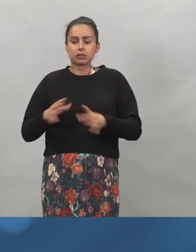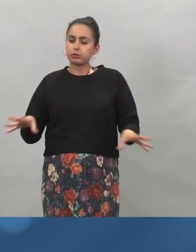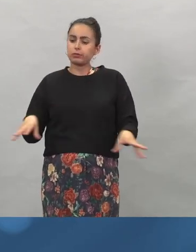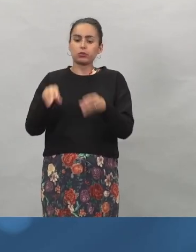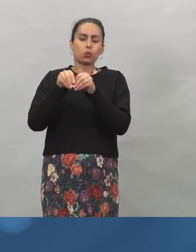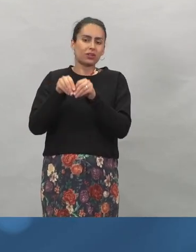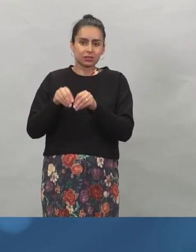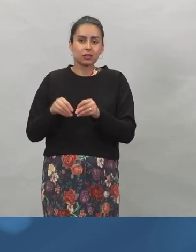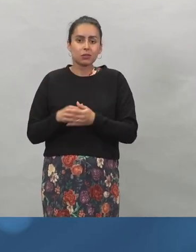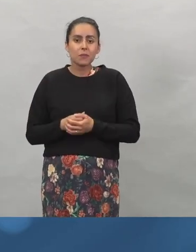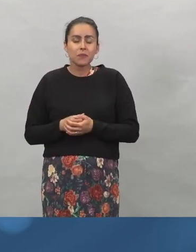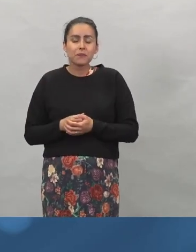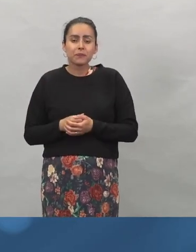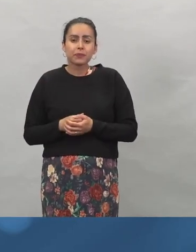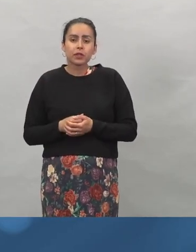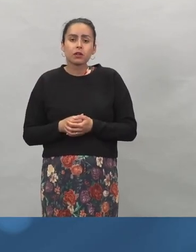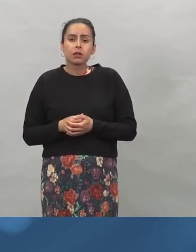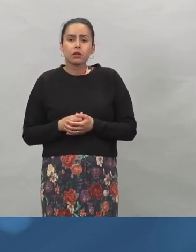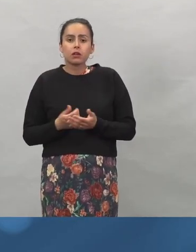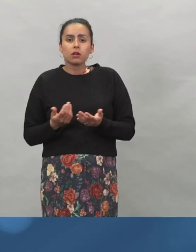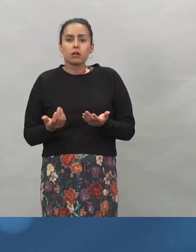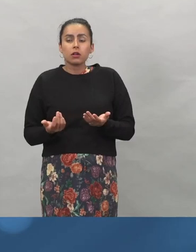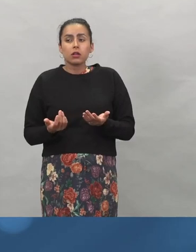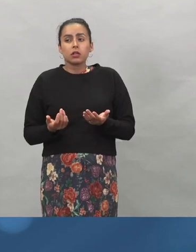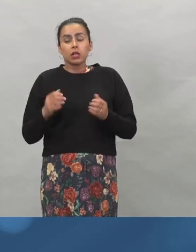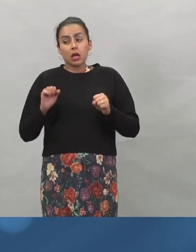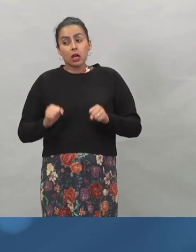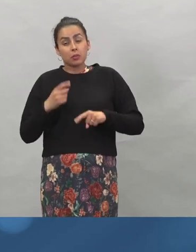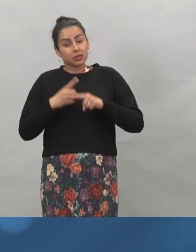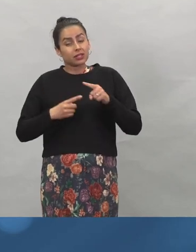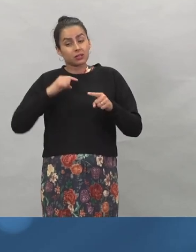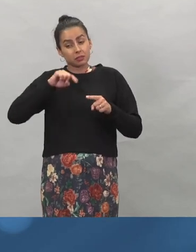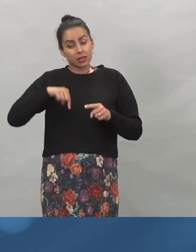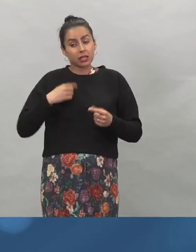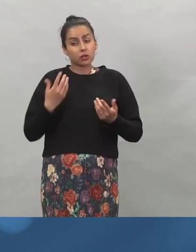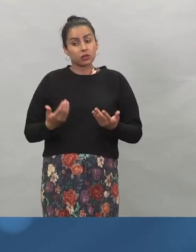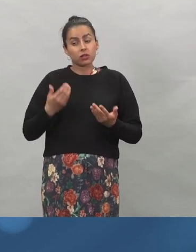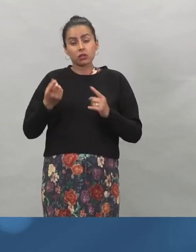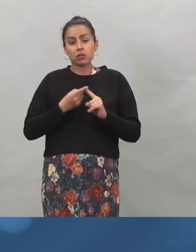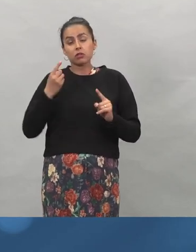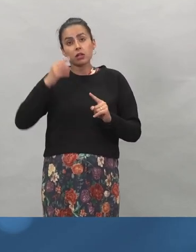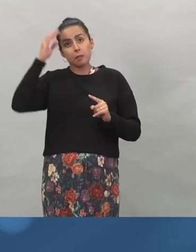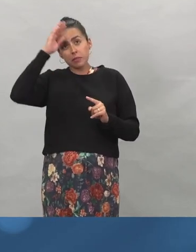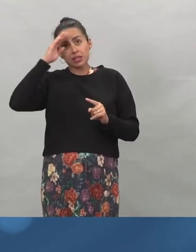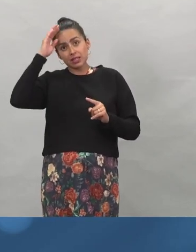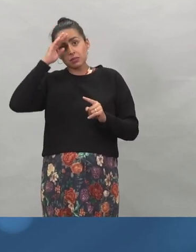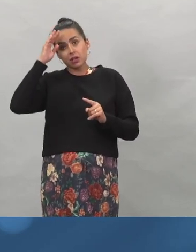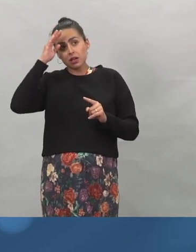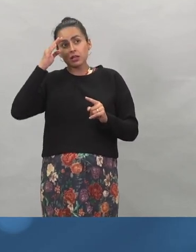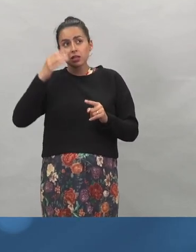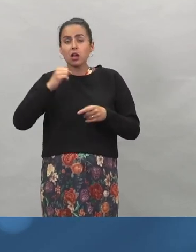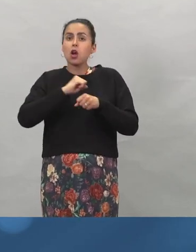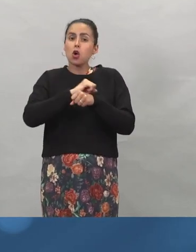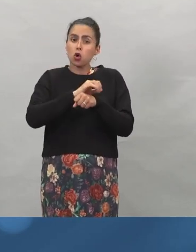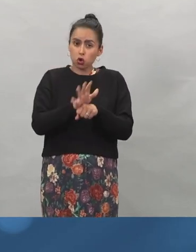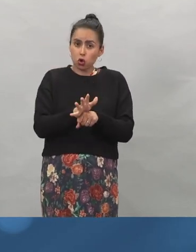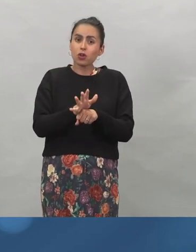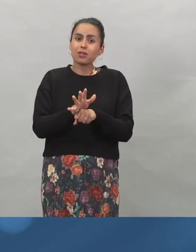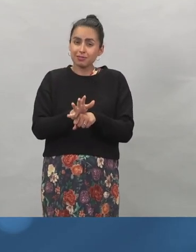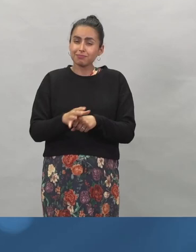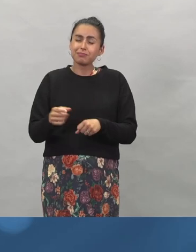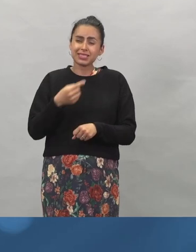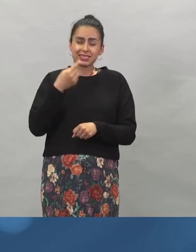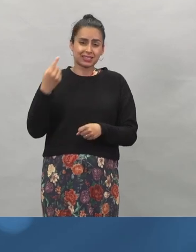meidän pitäisi ruveta ajatuksellisesti jo miettimään, että korona on täällä meidän kanssamme